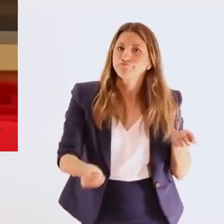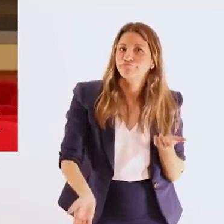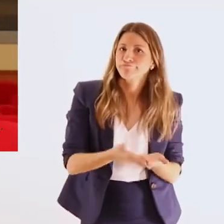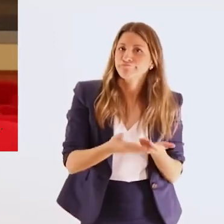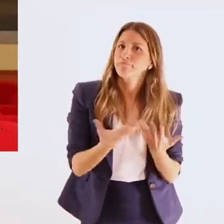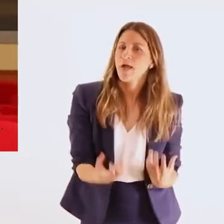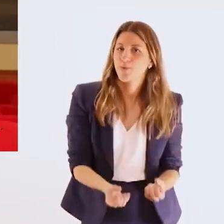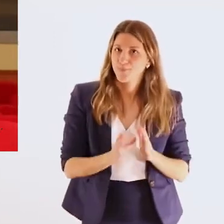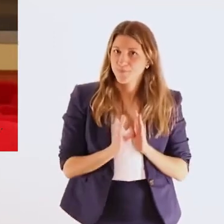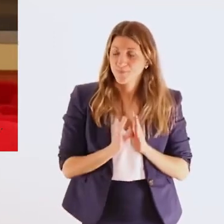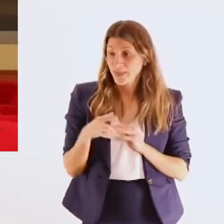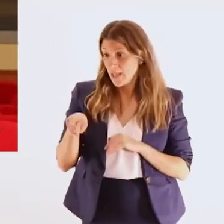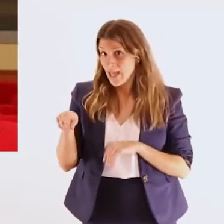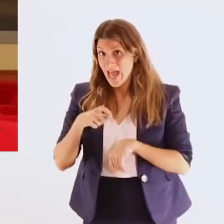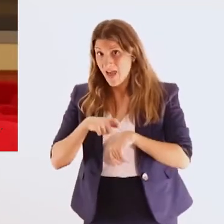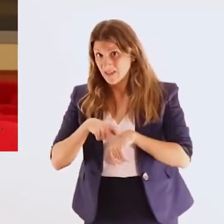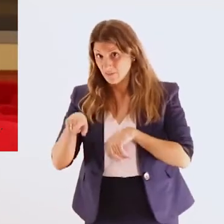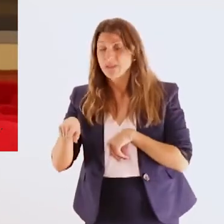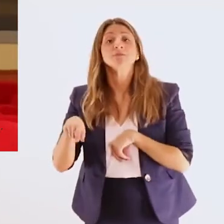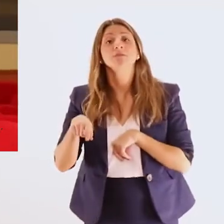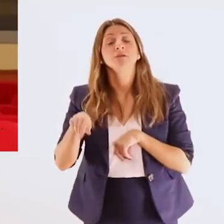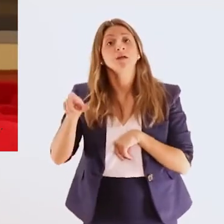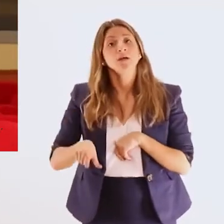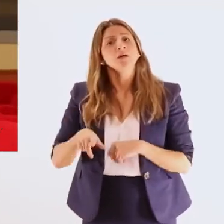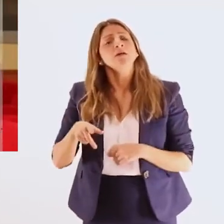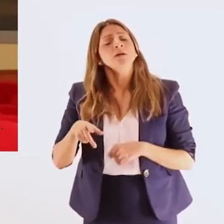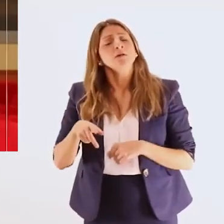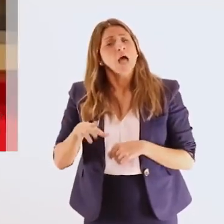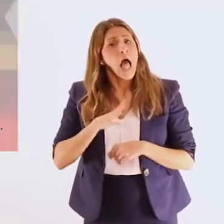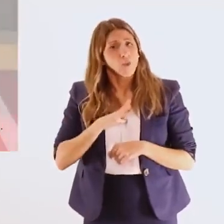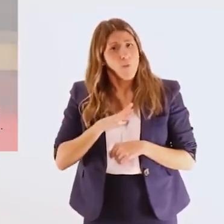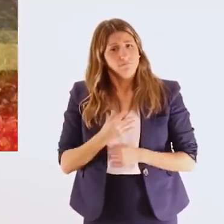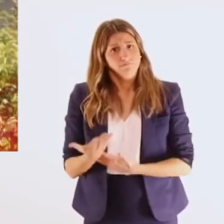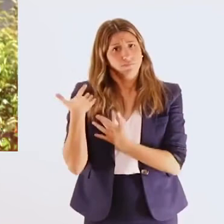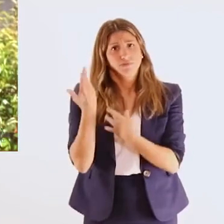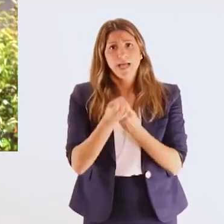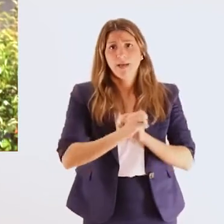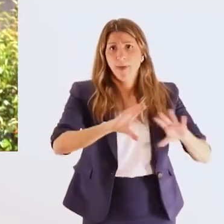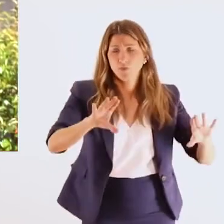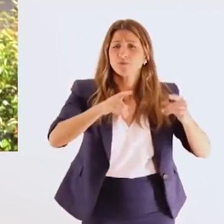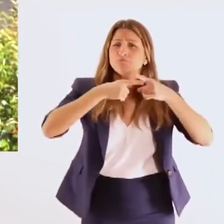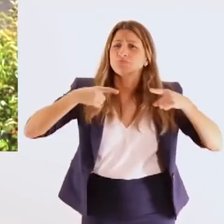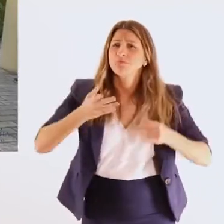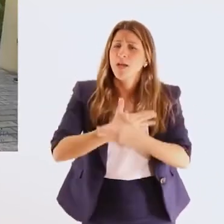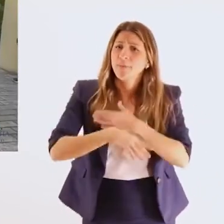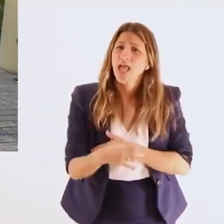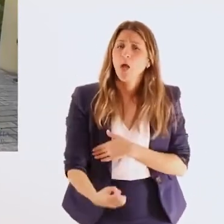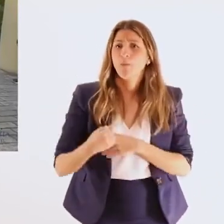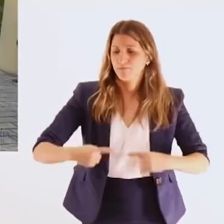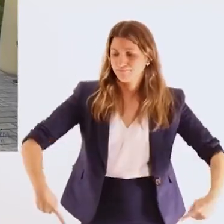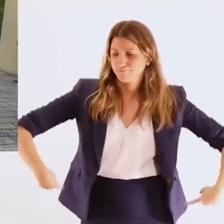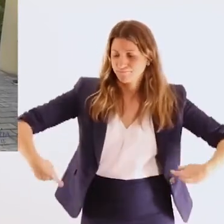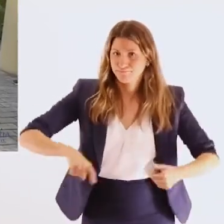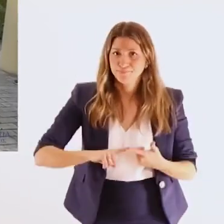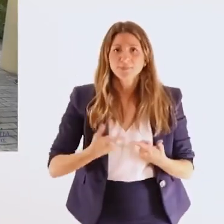ενδιάμεση και ως ζωντανή βοήθεια Οι εκπαιδευτές αυτή την ενότητα προέρχονται από διαφορετικές κατηγορίες αναπηρίας και πιο